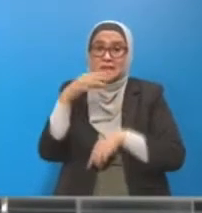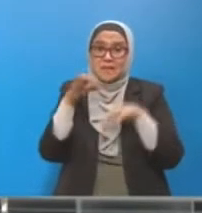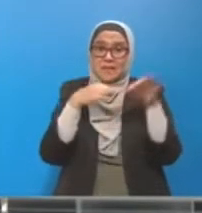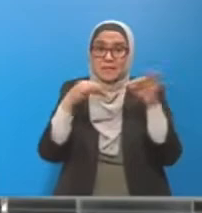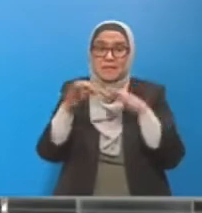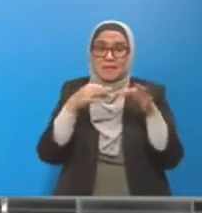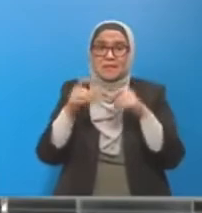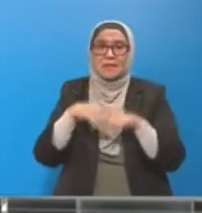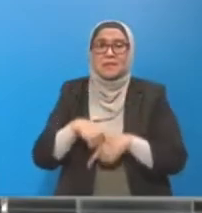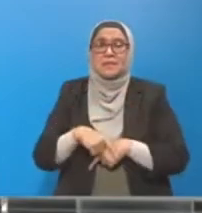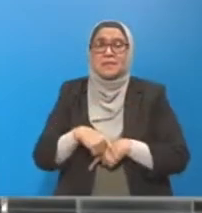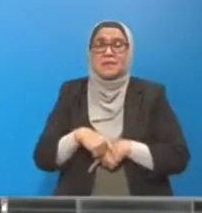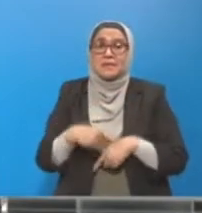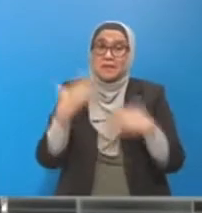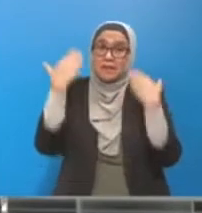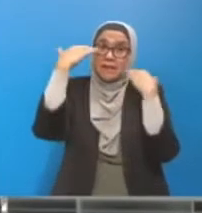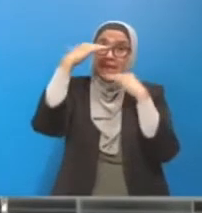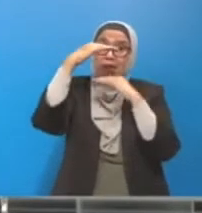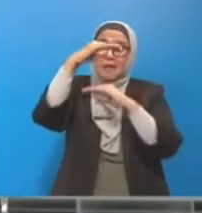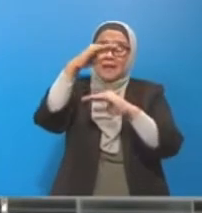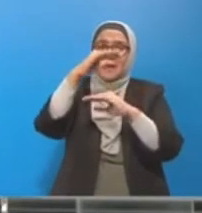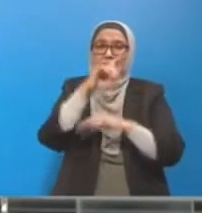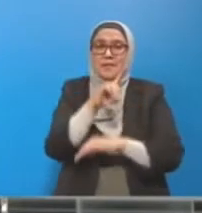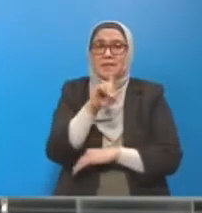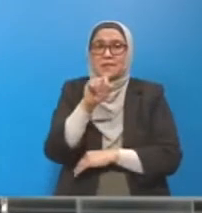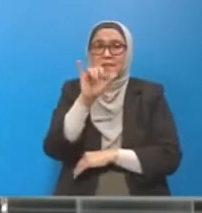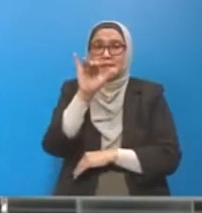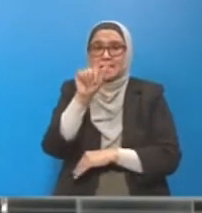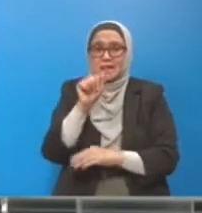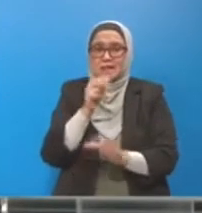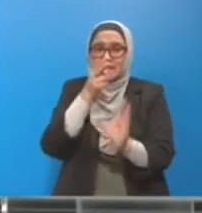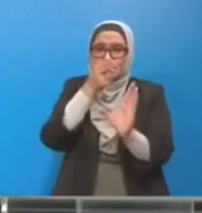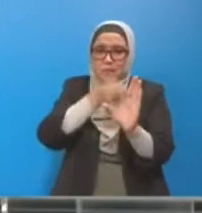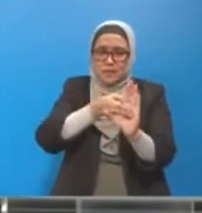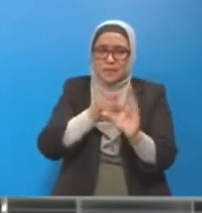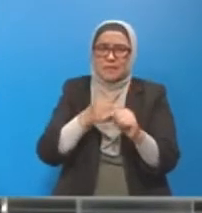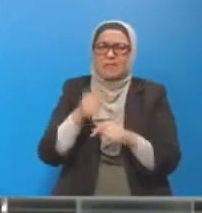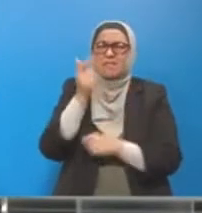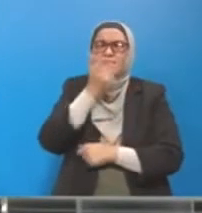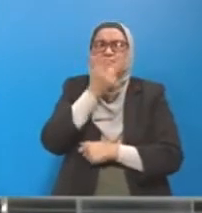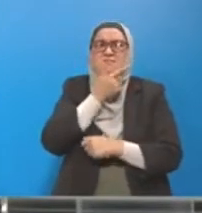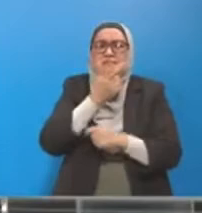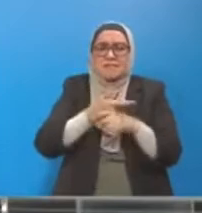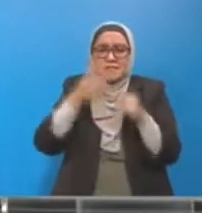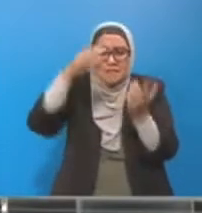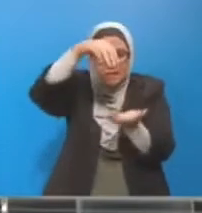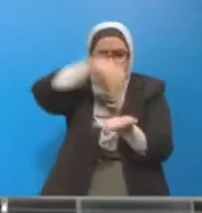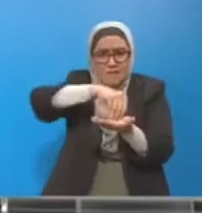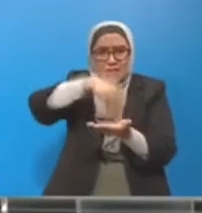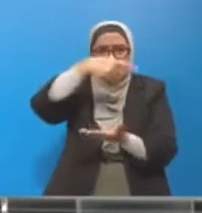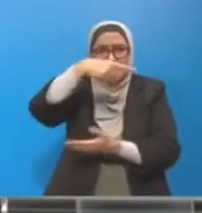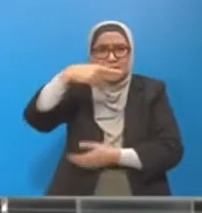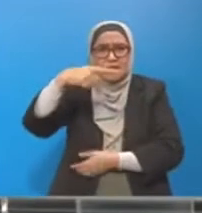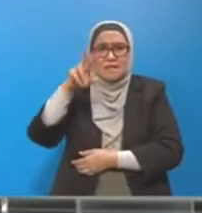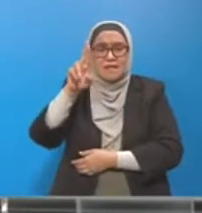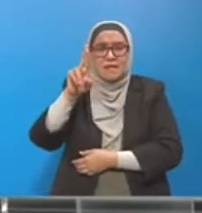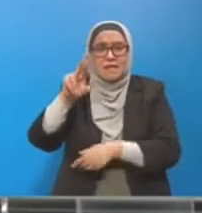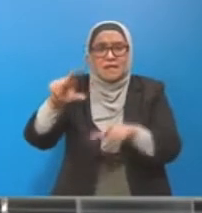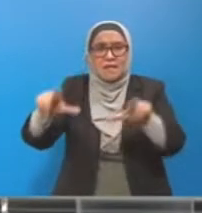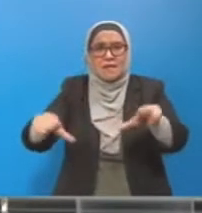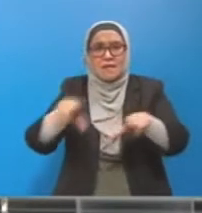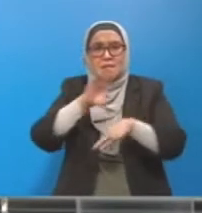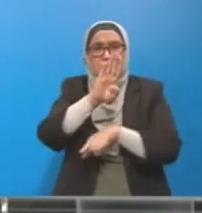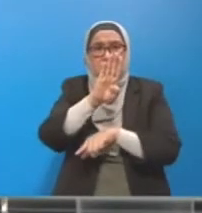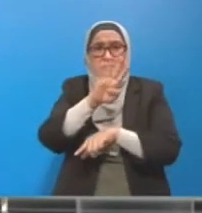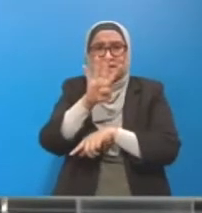ataupun tahap daya huni. Kita tak nak di kalangan kawasan PPR yang mana kita letakkan untuk di kalangan B40 yang